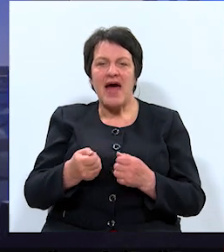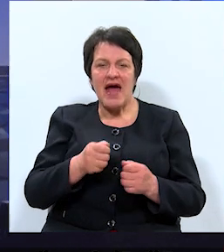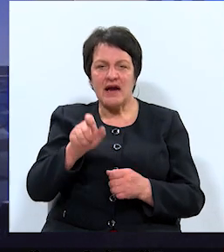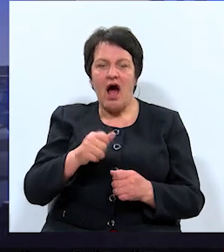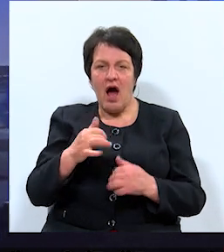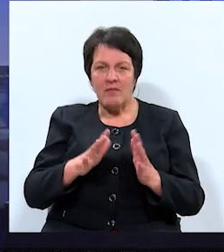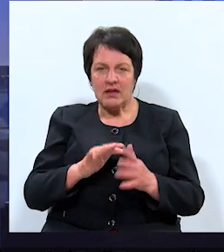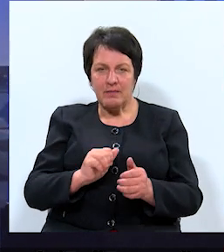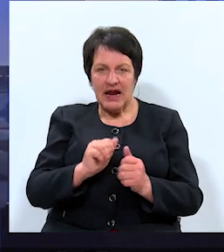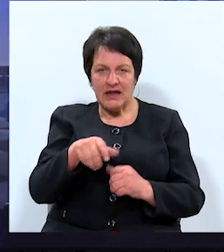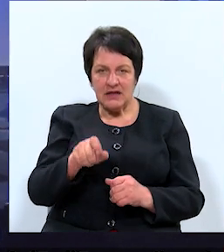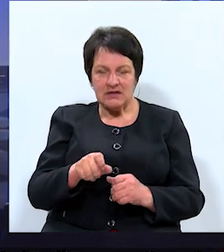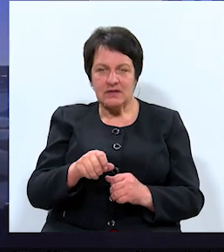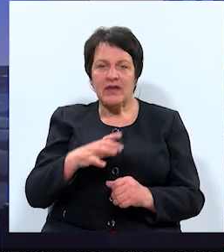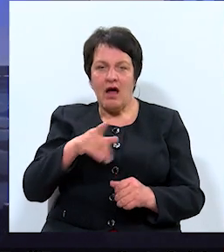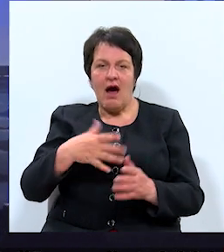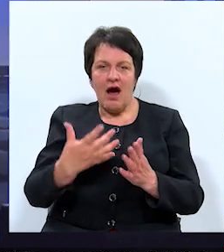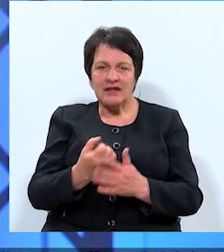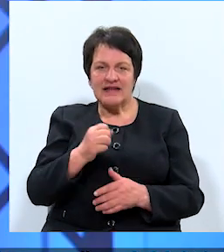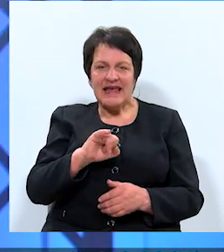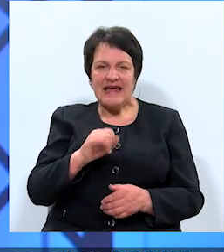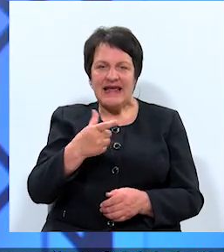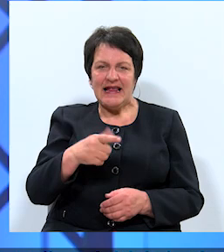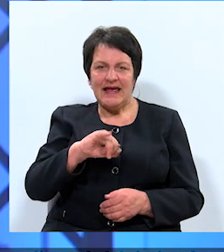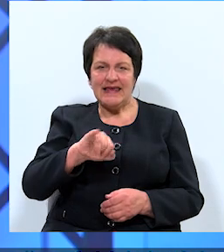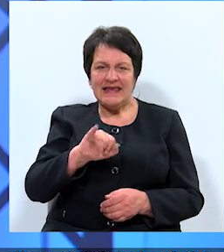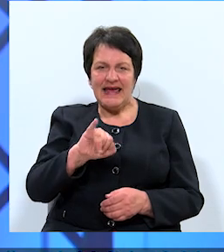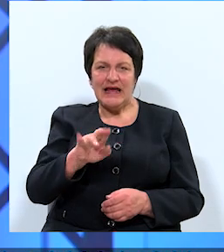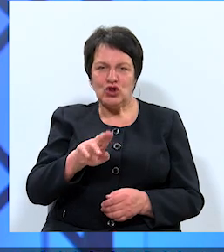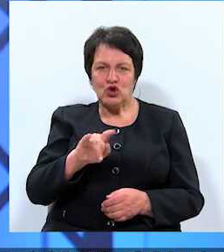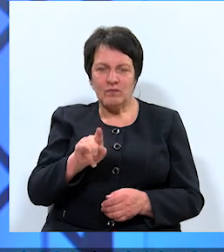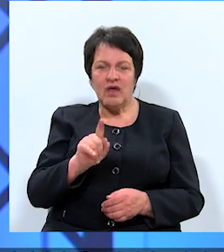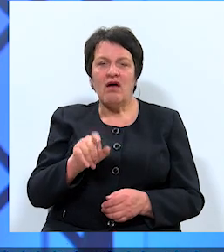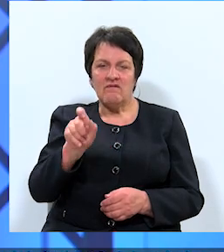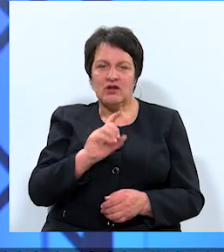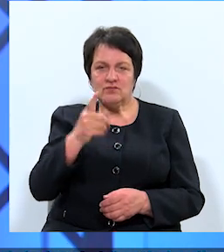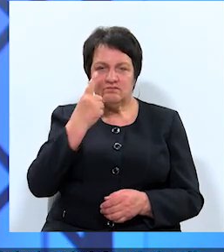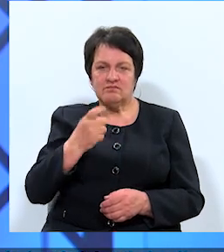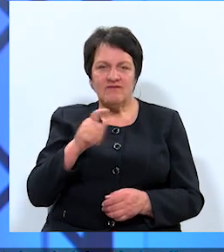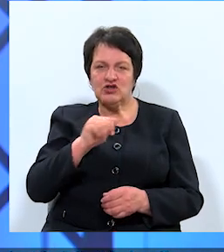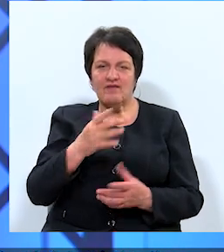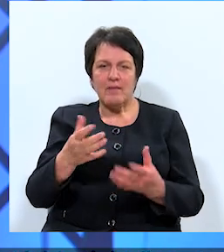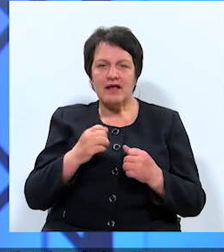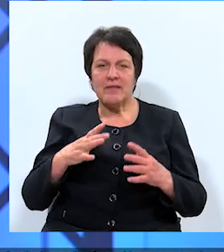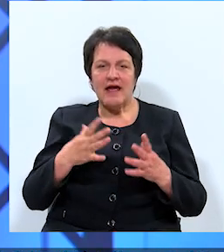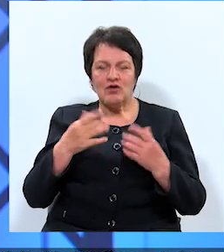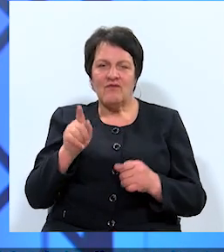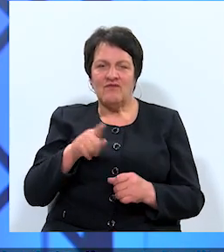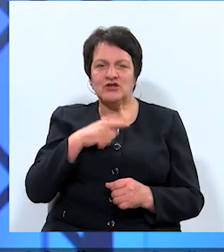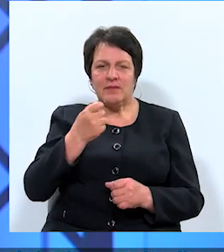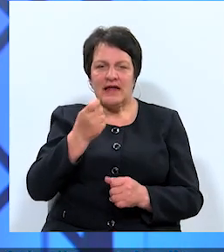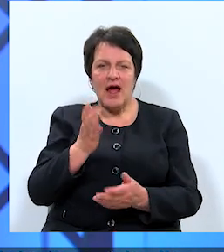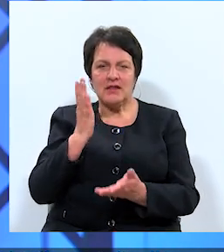Tad tomēr tik atrasts Aleksandrs Īļins. Viņš pavēstīja, nevarot paņemt brīvu dienu un ka viņš vēloties filmēties tīkai